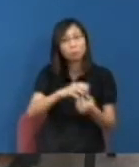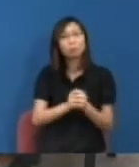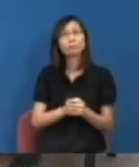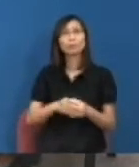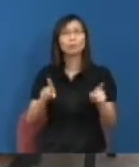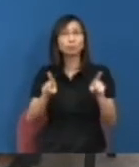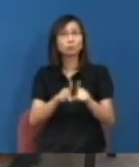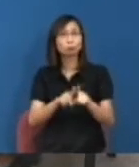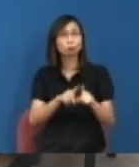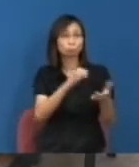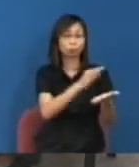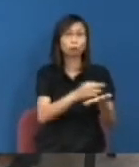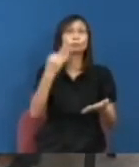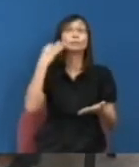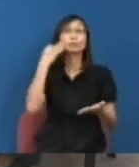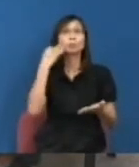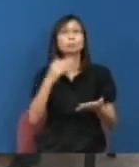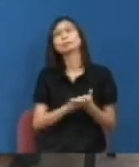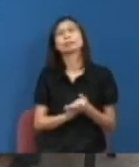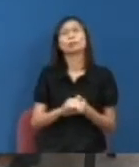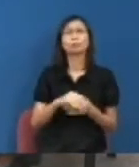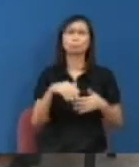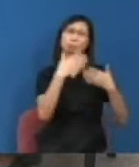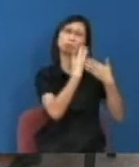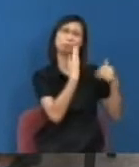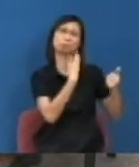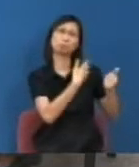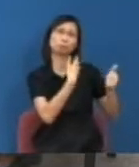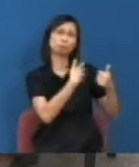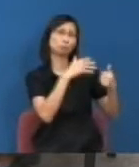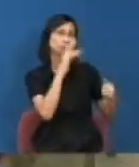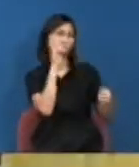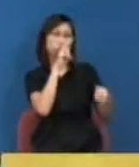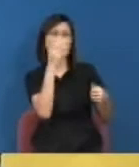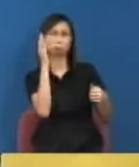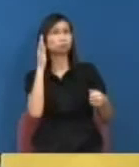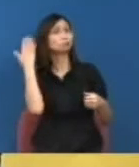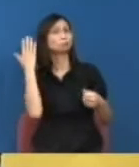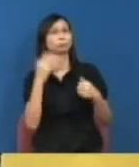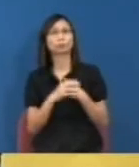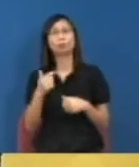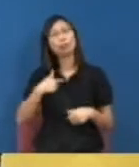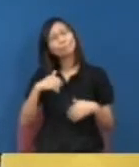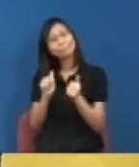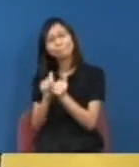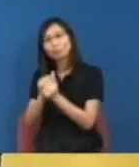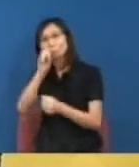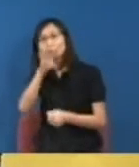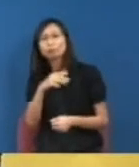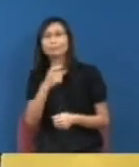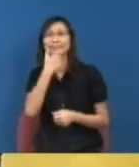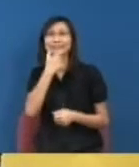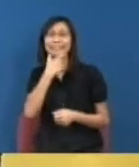你當人是死的大家都是嘉賓如何當他放在一邊算我跟朋友或一些校友說我的笑話就是